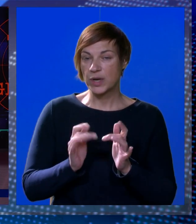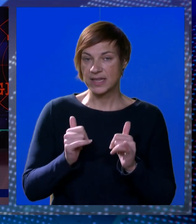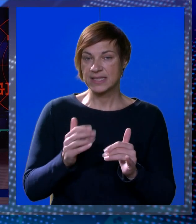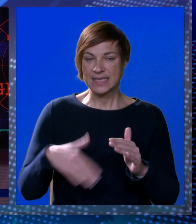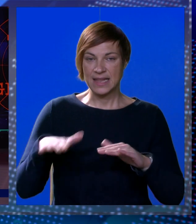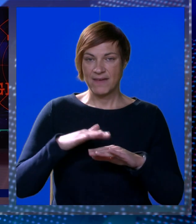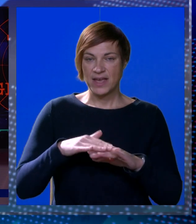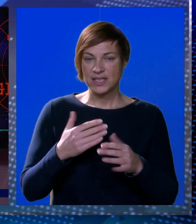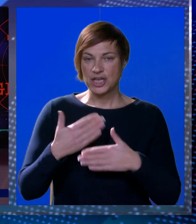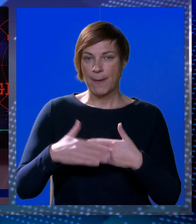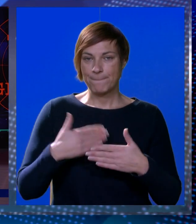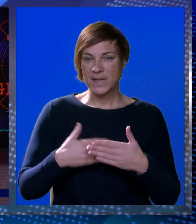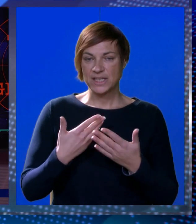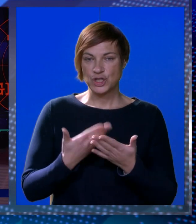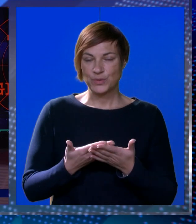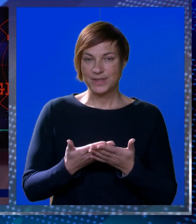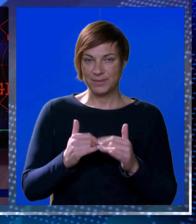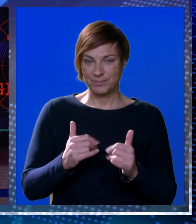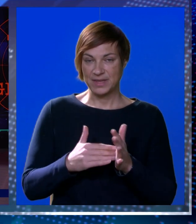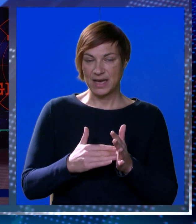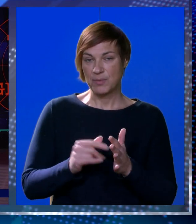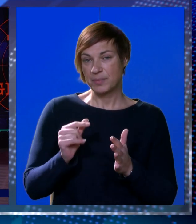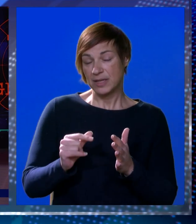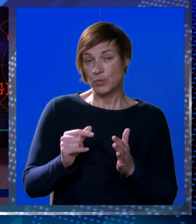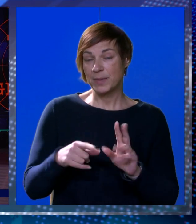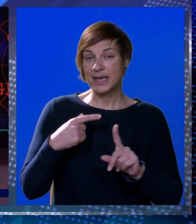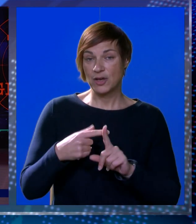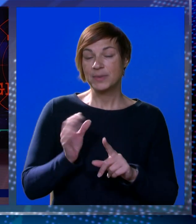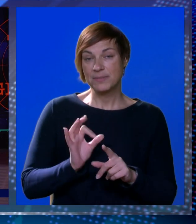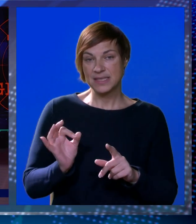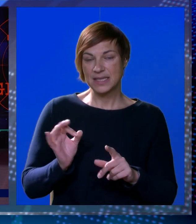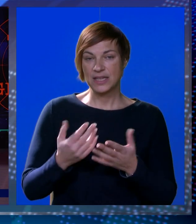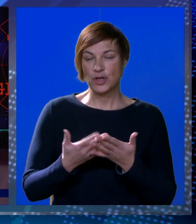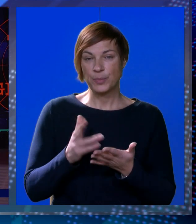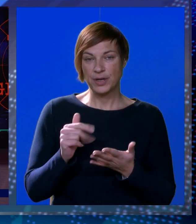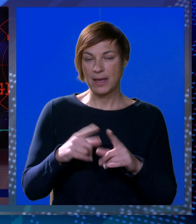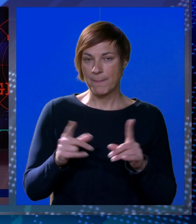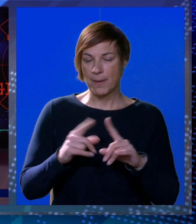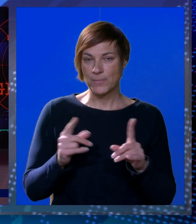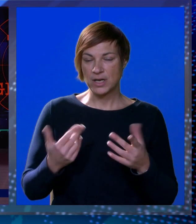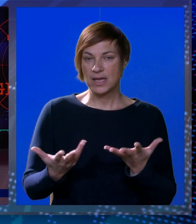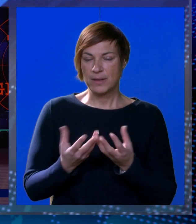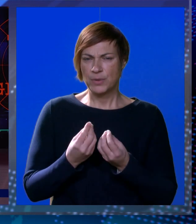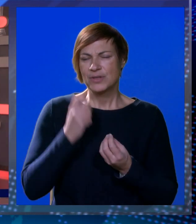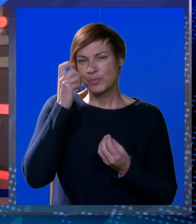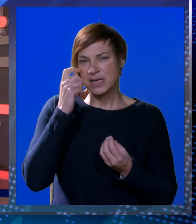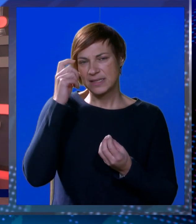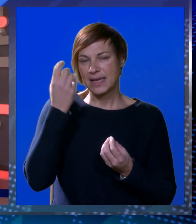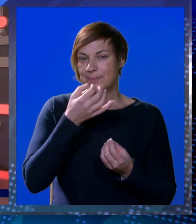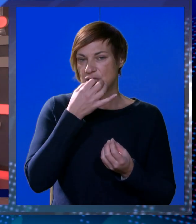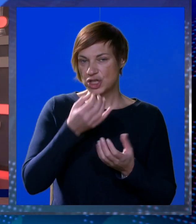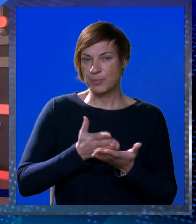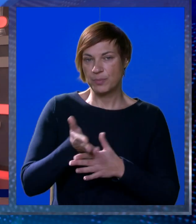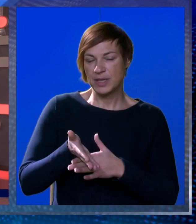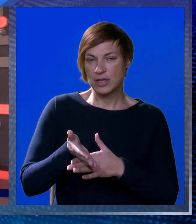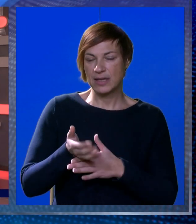konkurentnost je sada veća. Međutim, evo, trebamo biti umjereni optimisti. Dobro je, imamo razne... Novi su bili skeptični